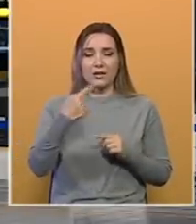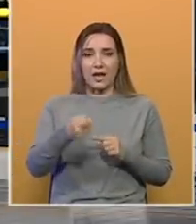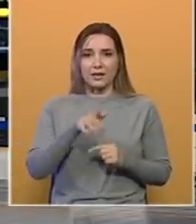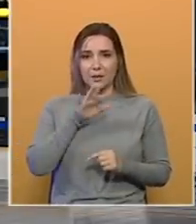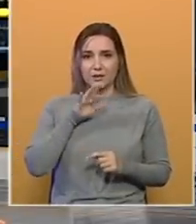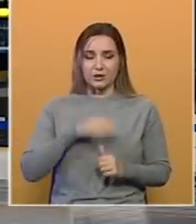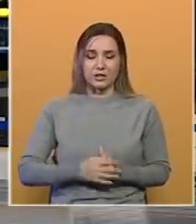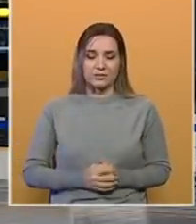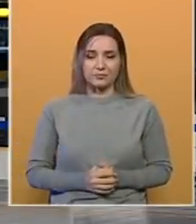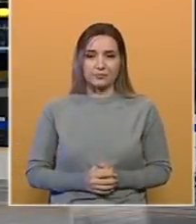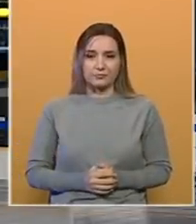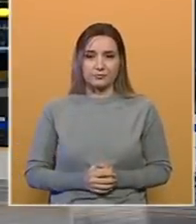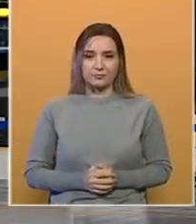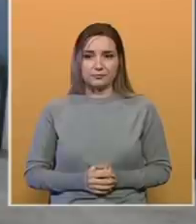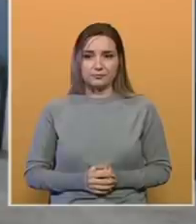priđa.